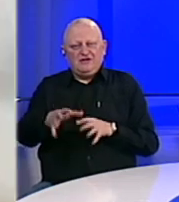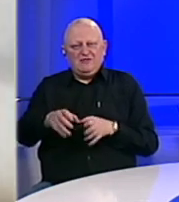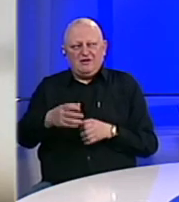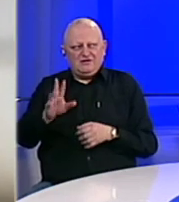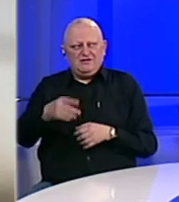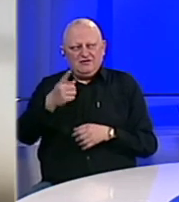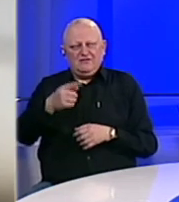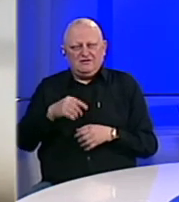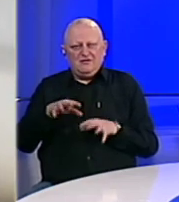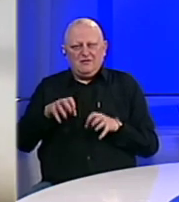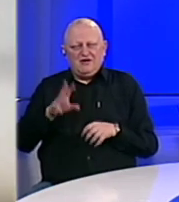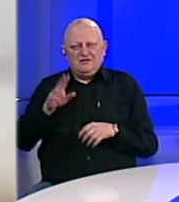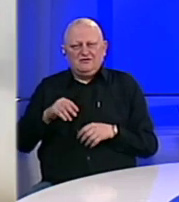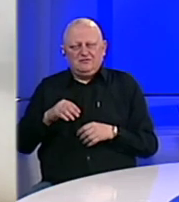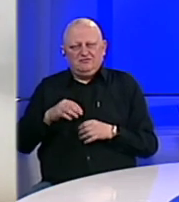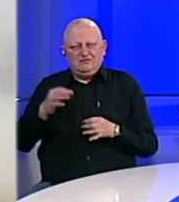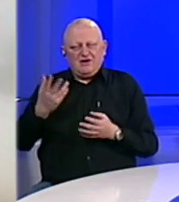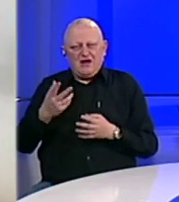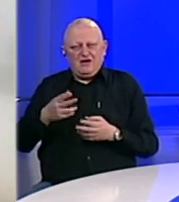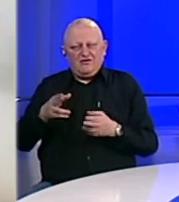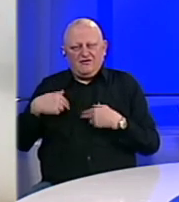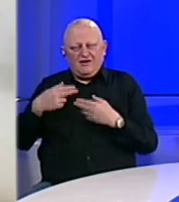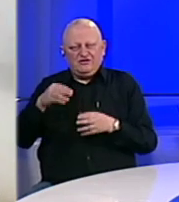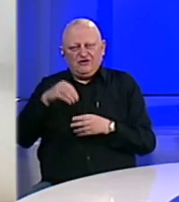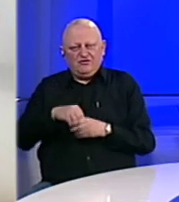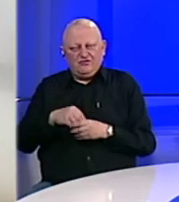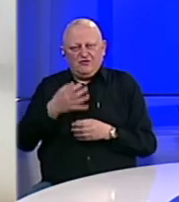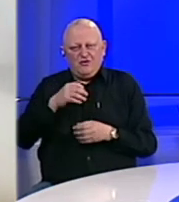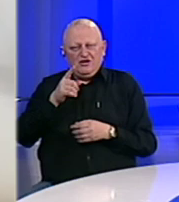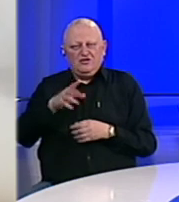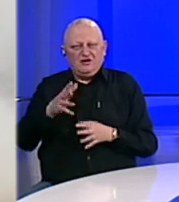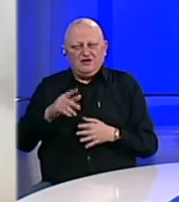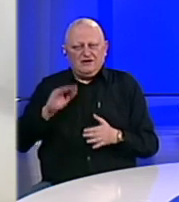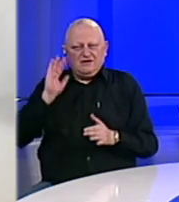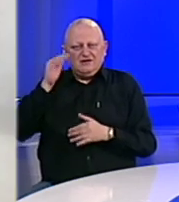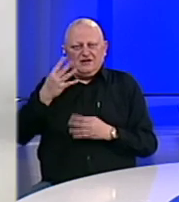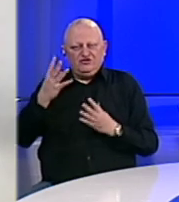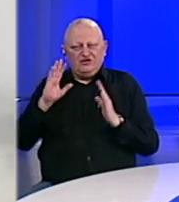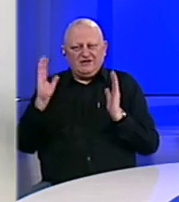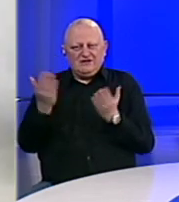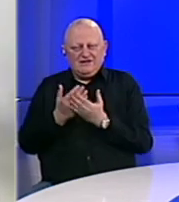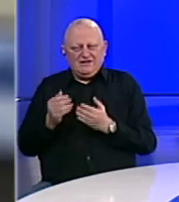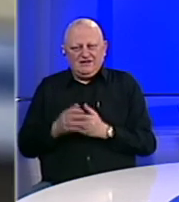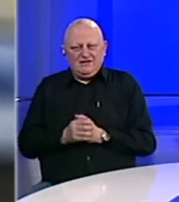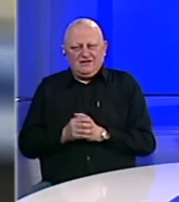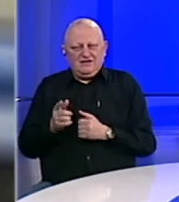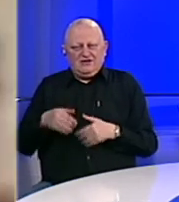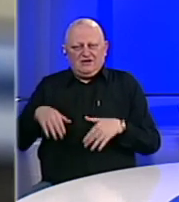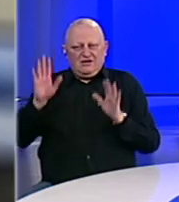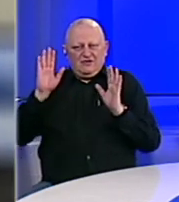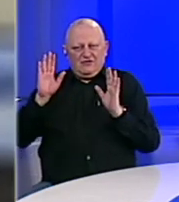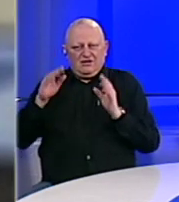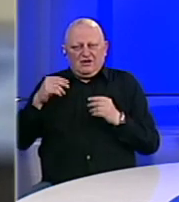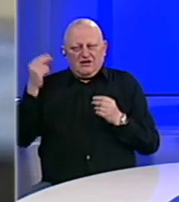Vjerovatno će dotični pas imati zamjerku na način povratka u stan, ali bolje i to nego cijeli dan u četiri zida. Ne odustajte od